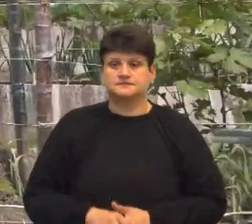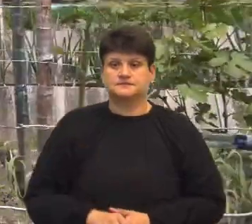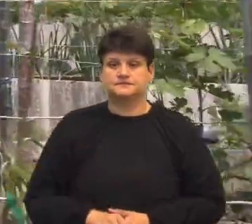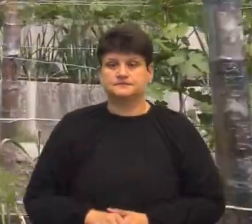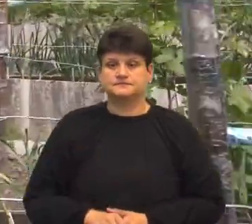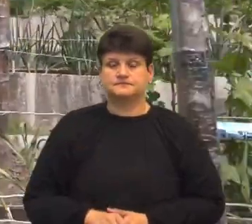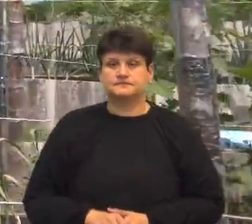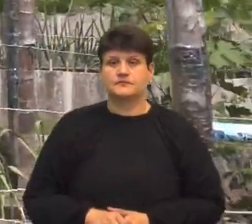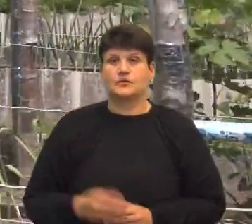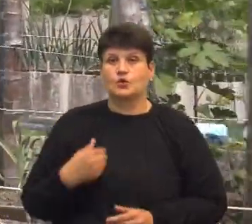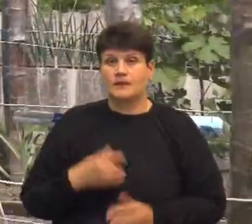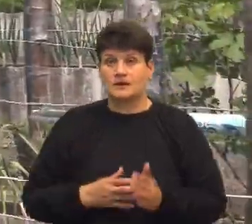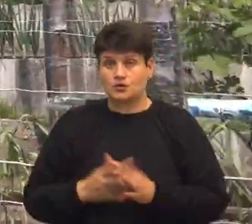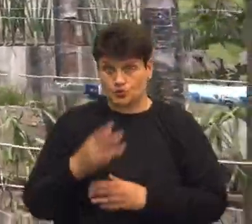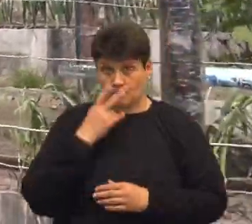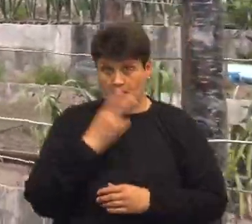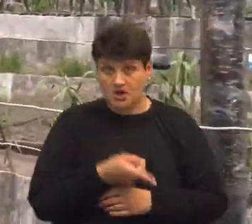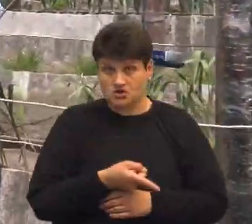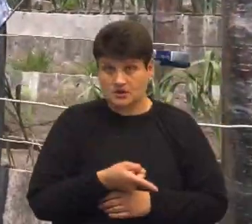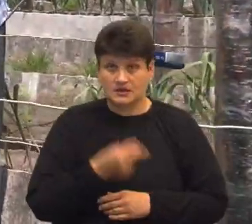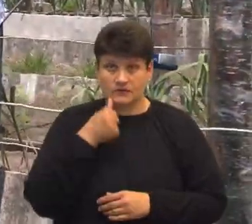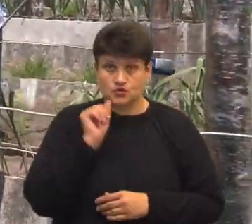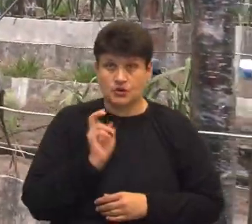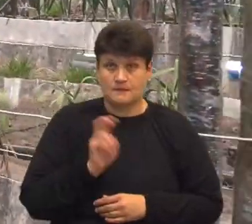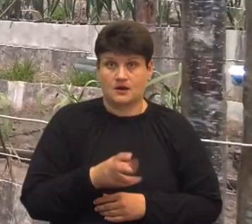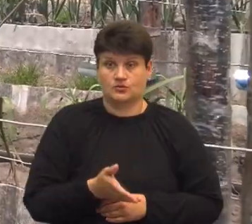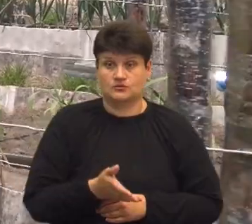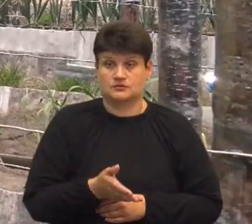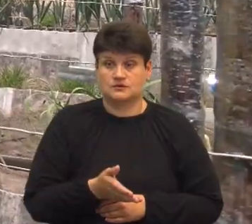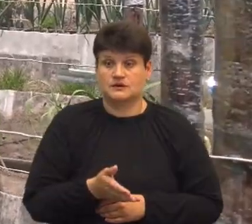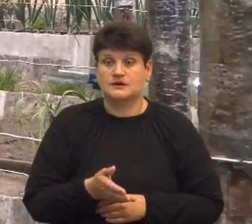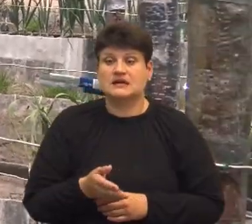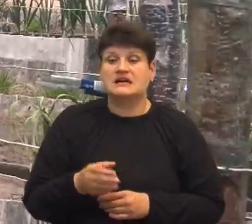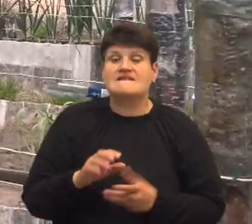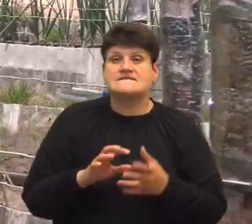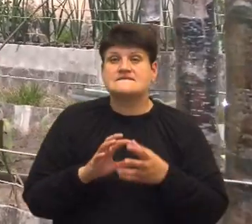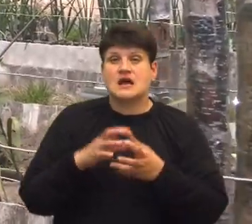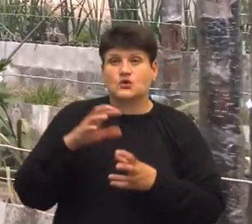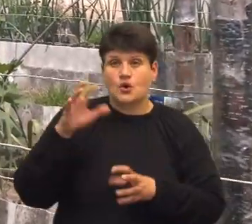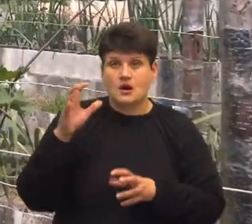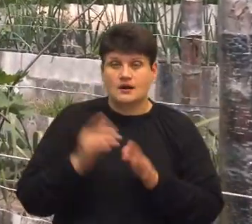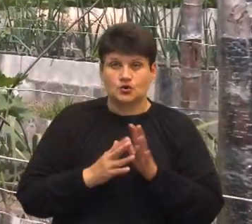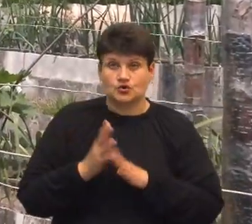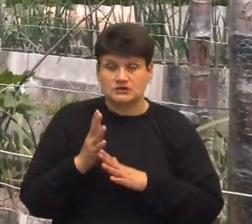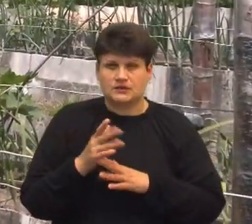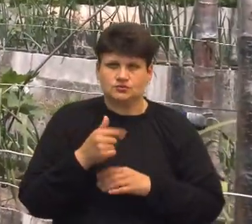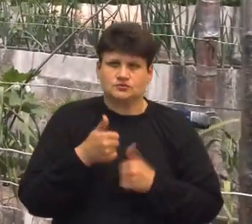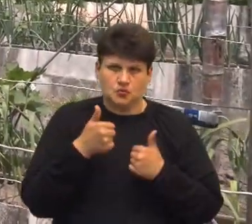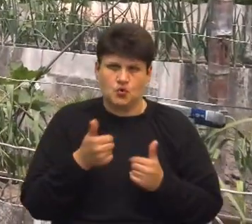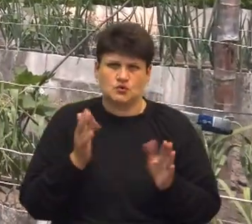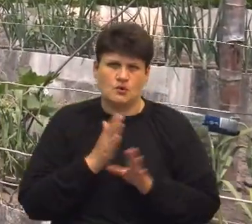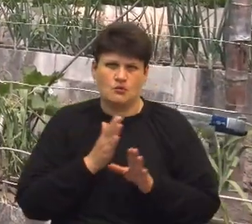І вони от ростуть, бачите, я тільки вчора проходив. До речі, виноград росте, якщо така хороша сприятлива погода,